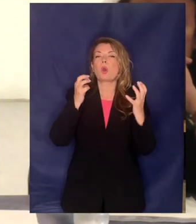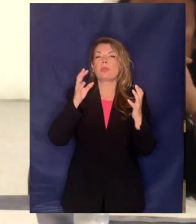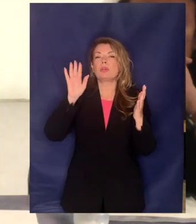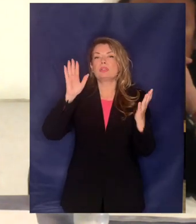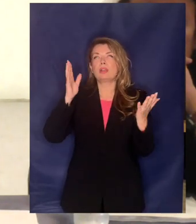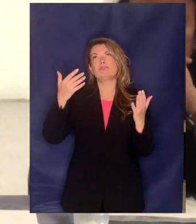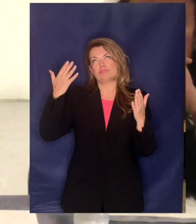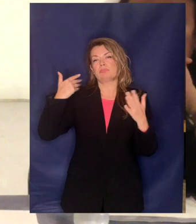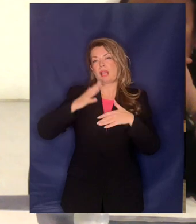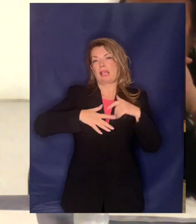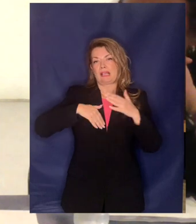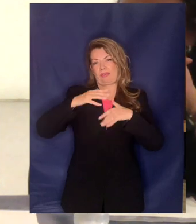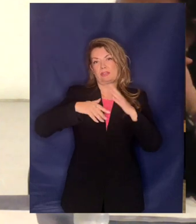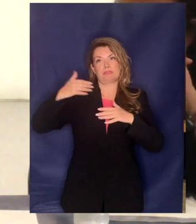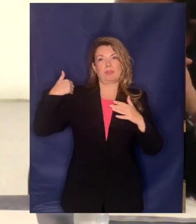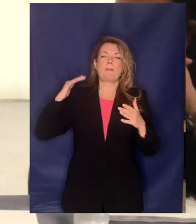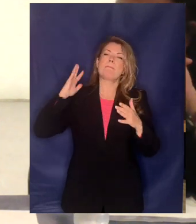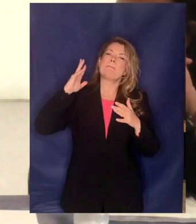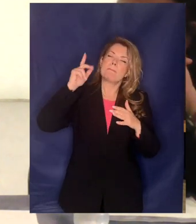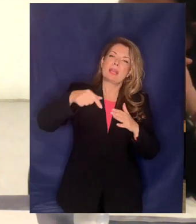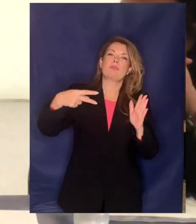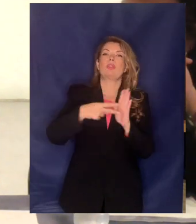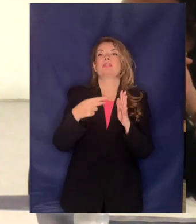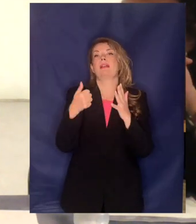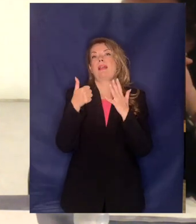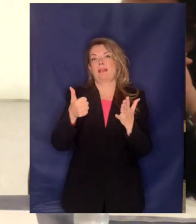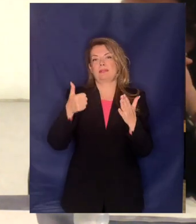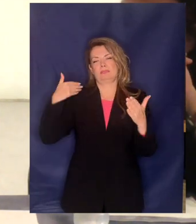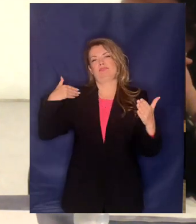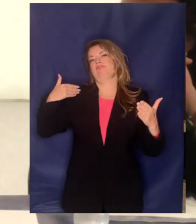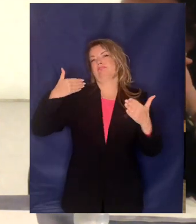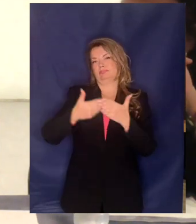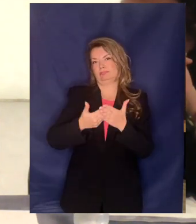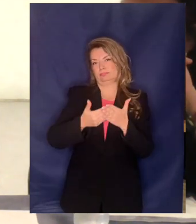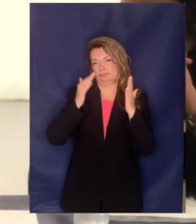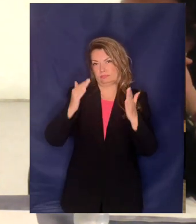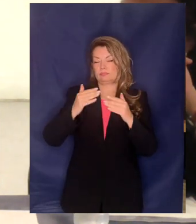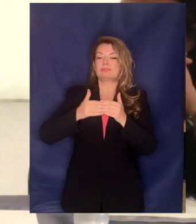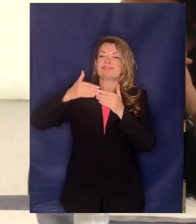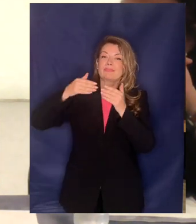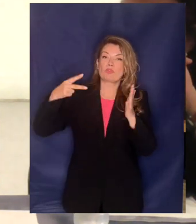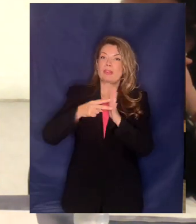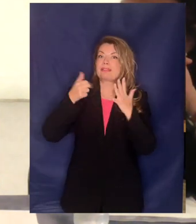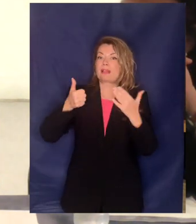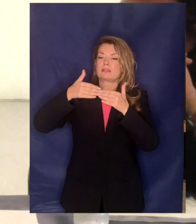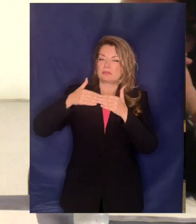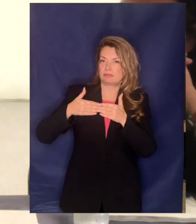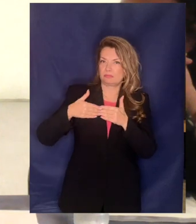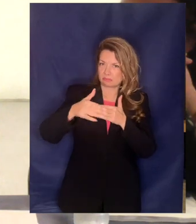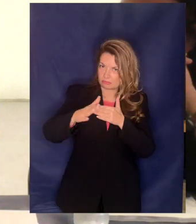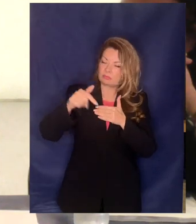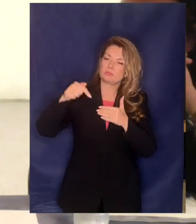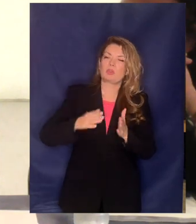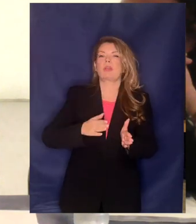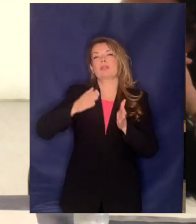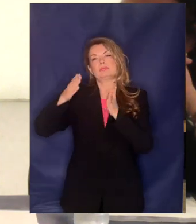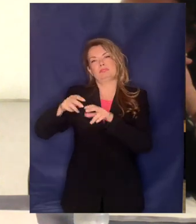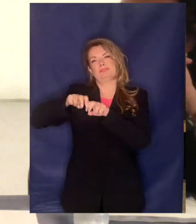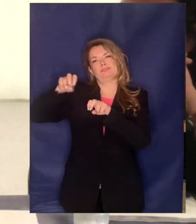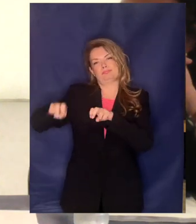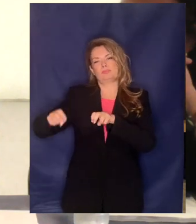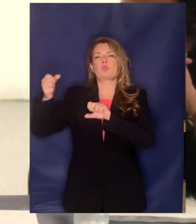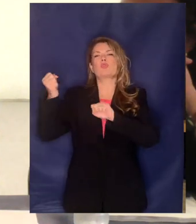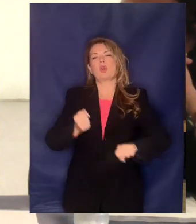που είναι η ίδρυσή της μέχρι το 2006 από εδώ και πέρα θα αναλάβει ο Γιώργος Αναβαλόγλου